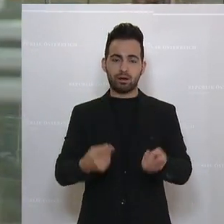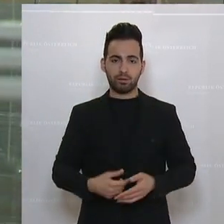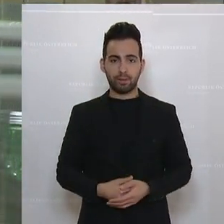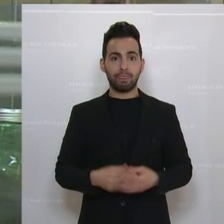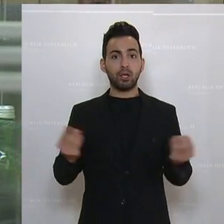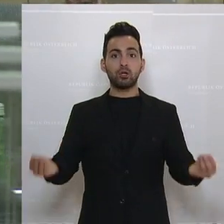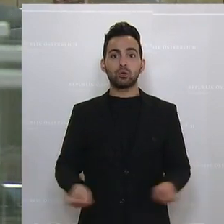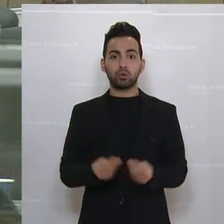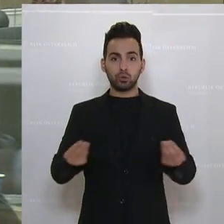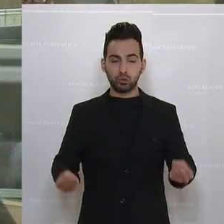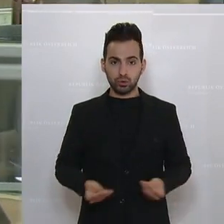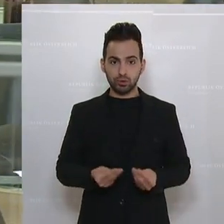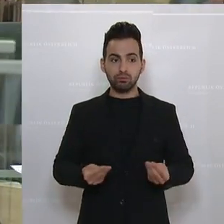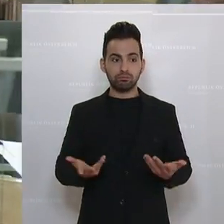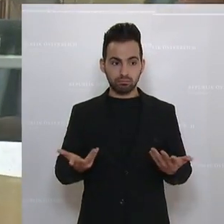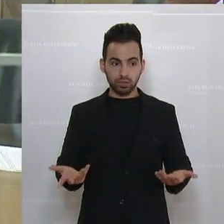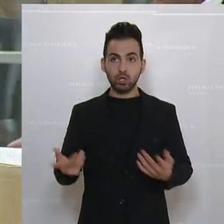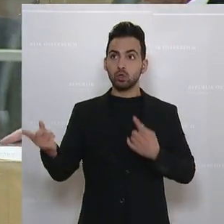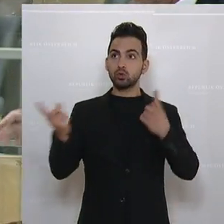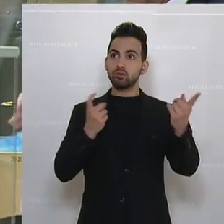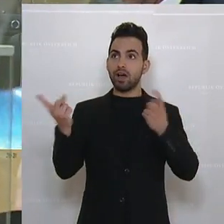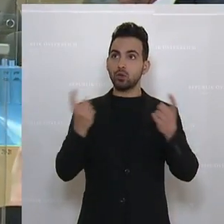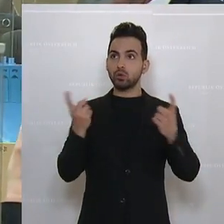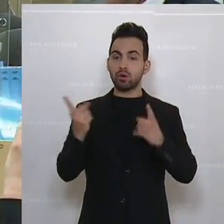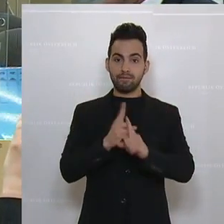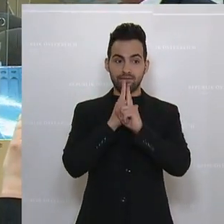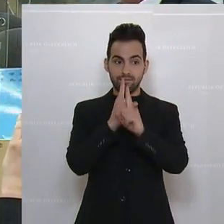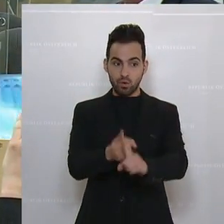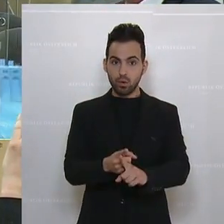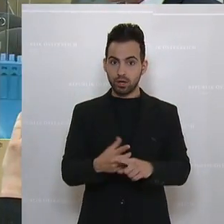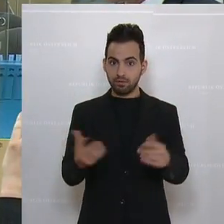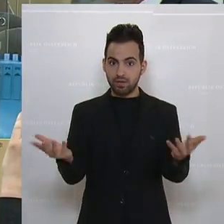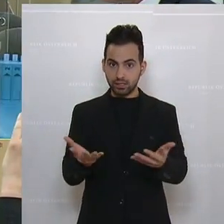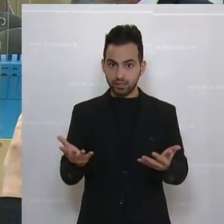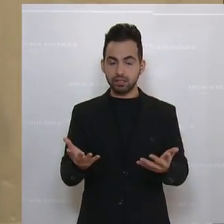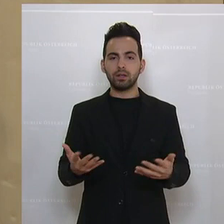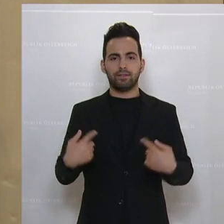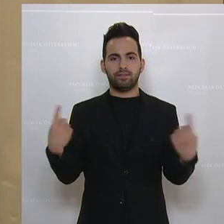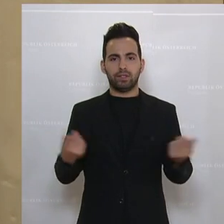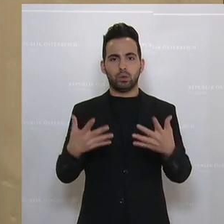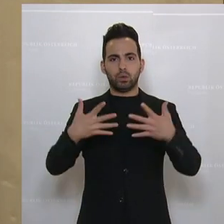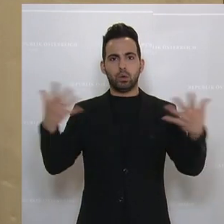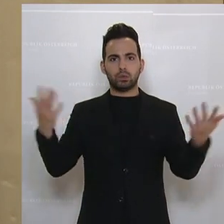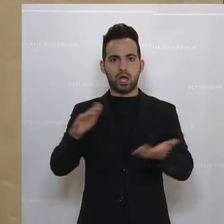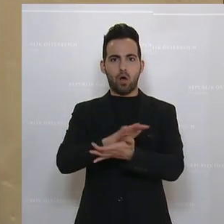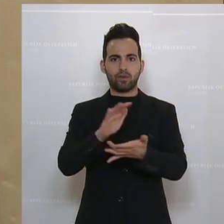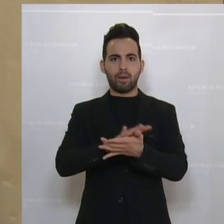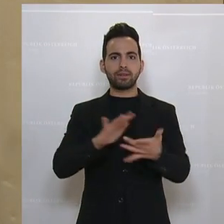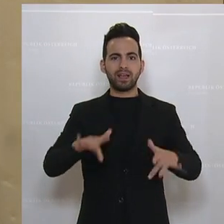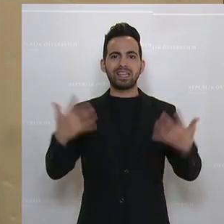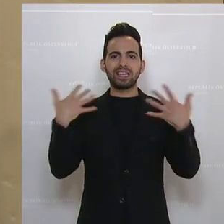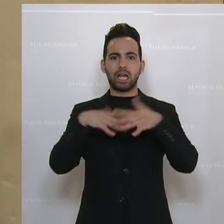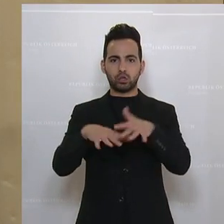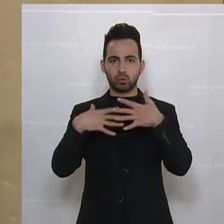Denn die Folge von Zuwanderung ist natürlich auch, dass wir eine große Aufgabe im Bereich der Integration